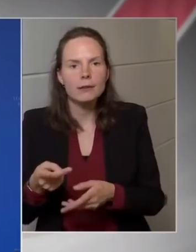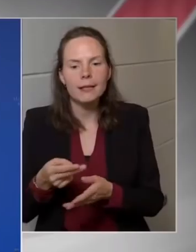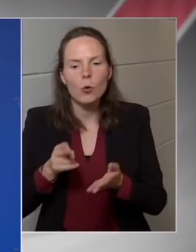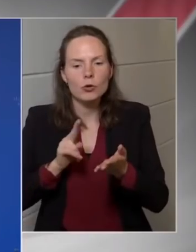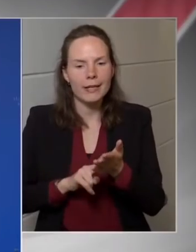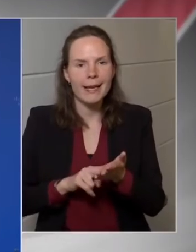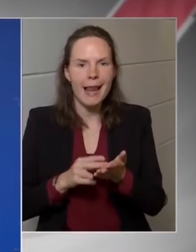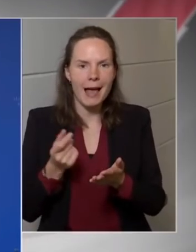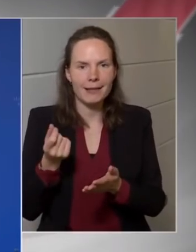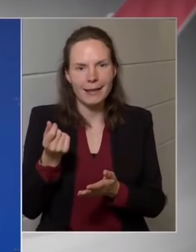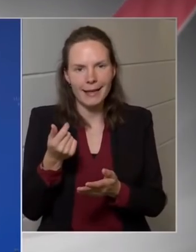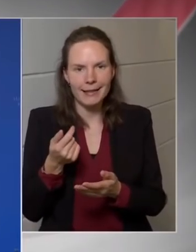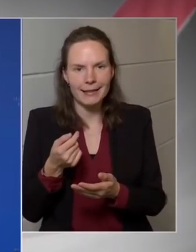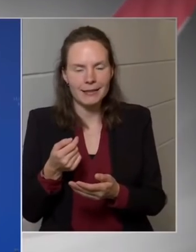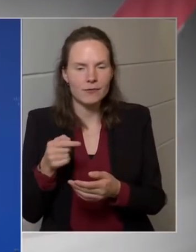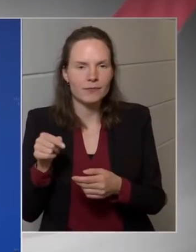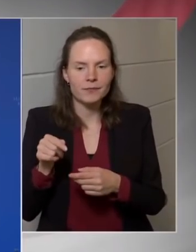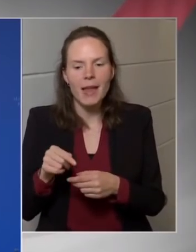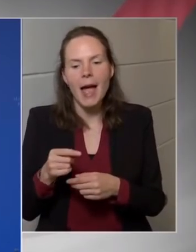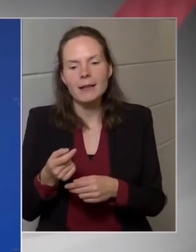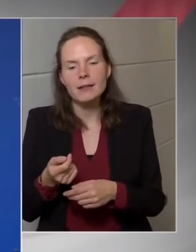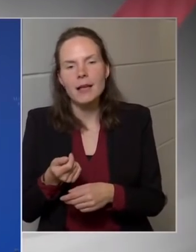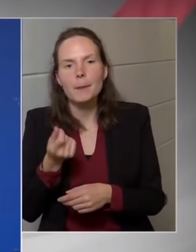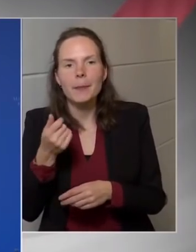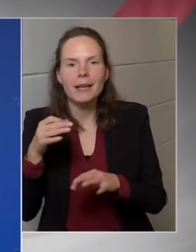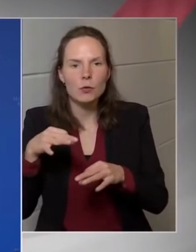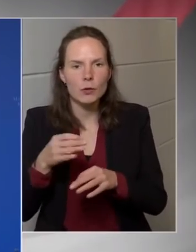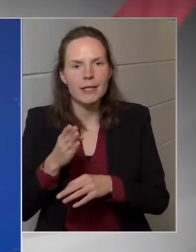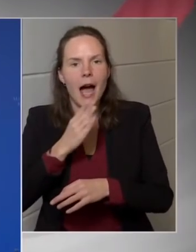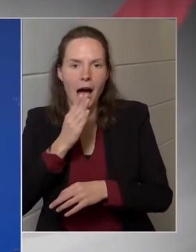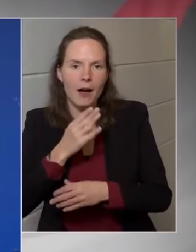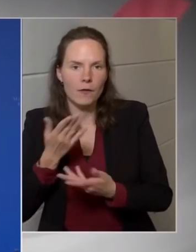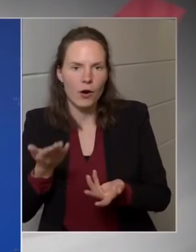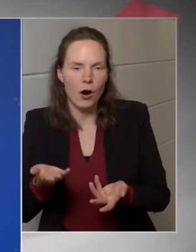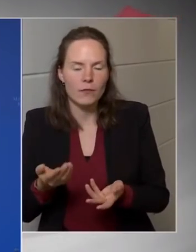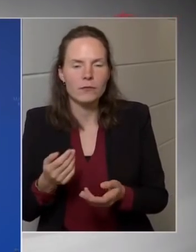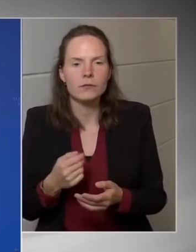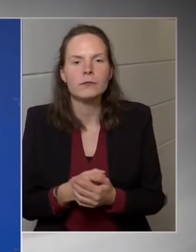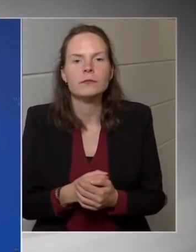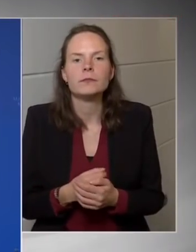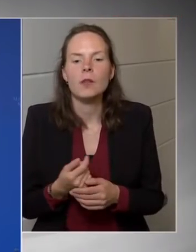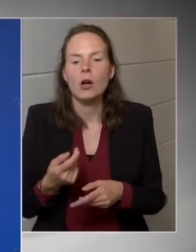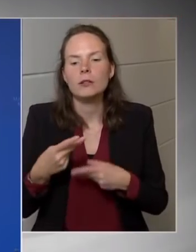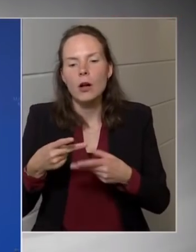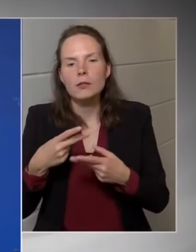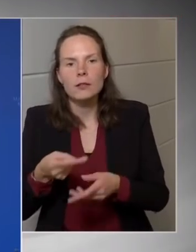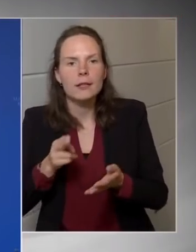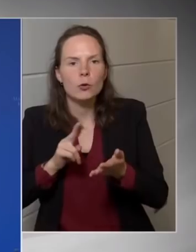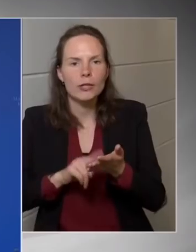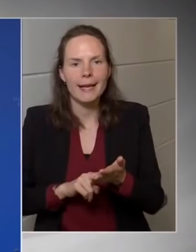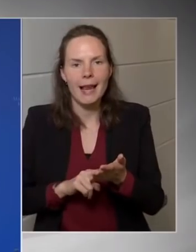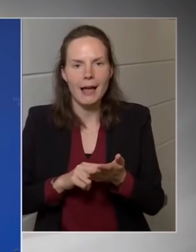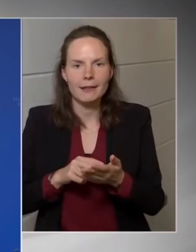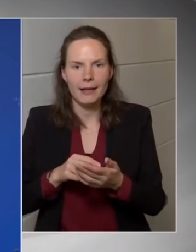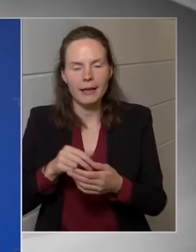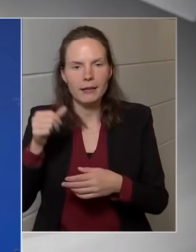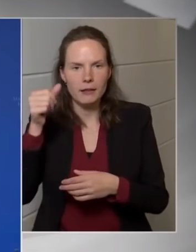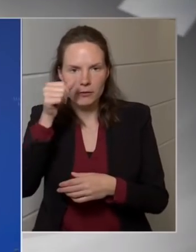részben egy pénzügyi áfa, azért is vezették be maga a tranzakciós illetéknek a definíciója ez,